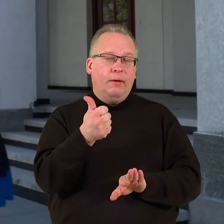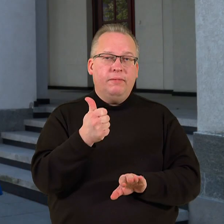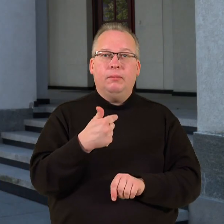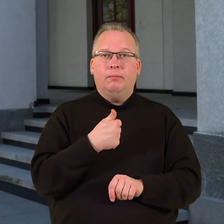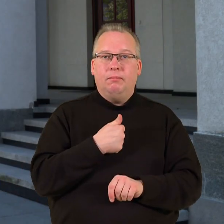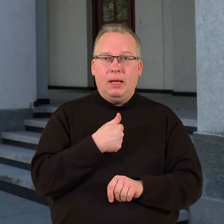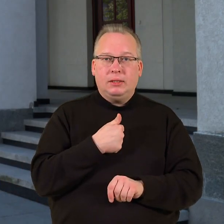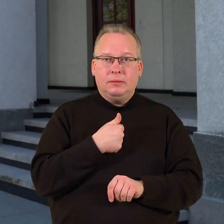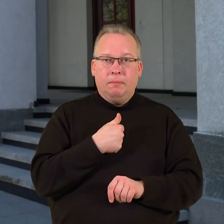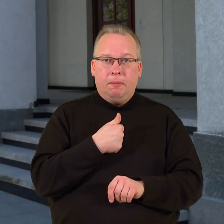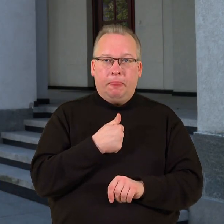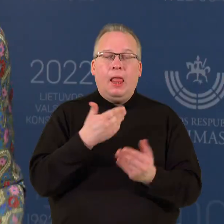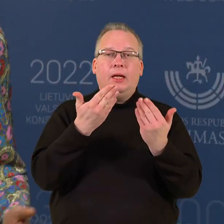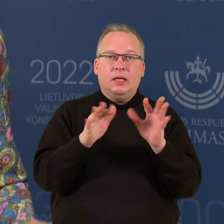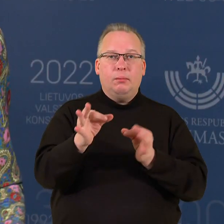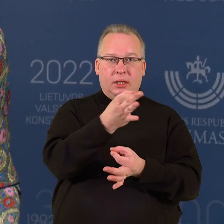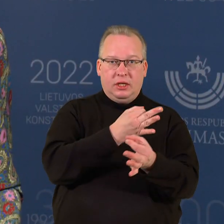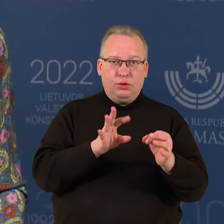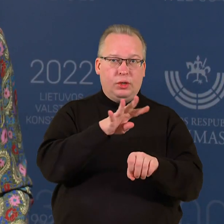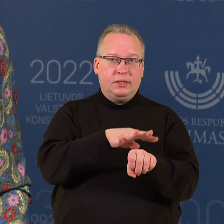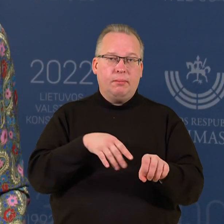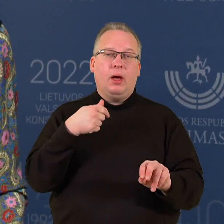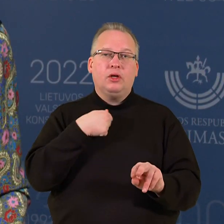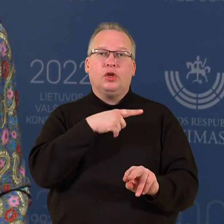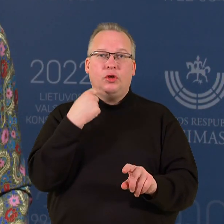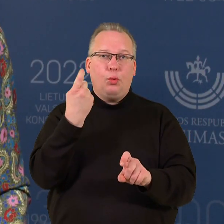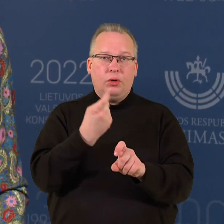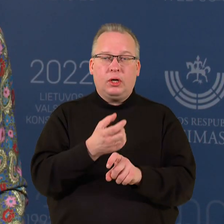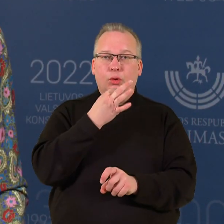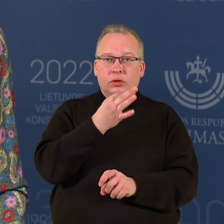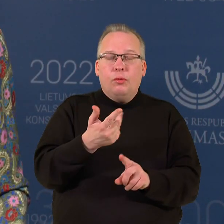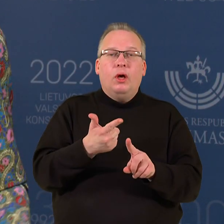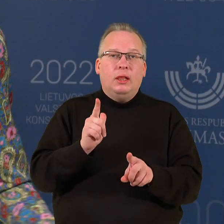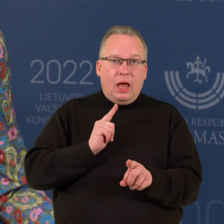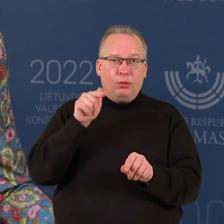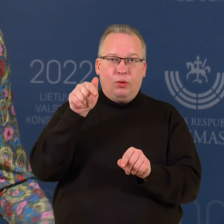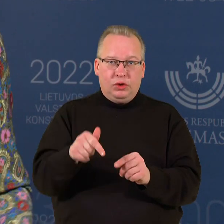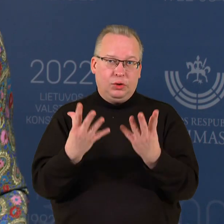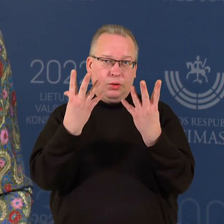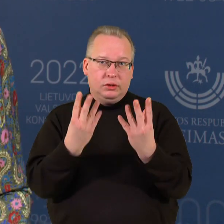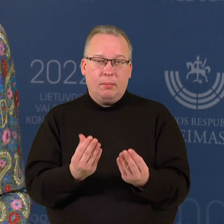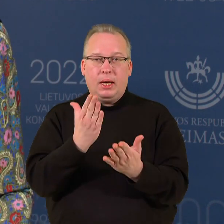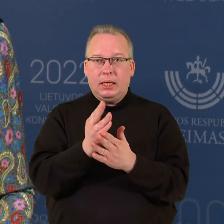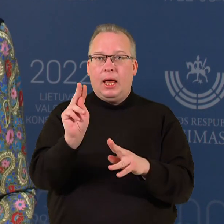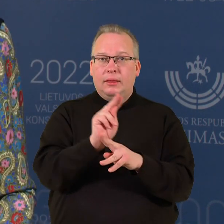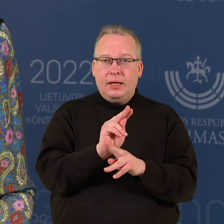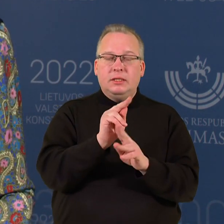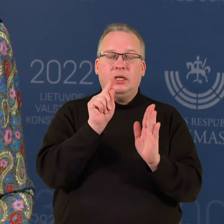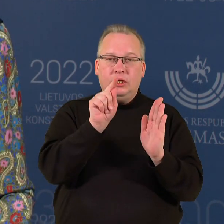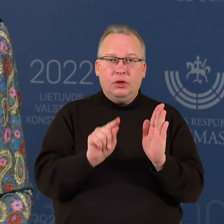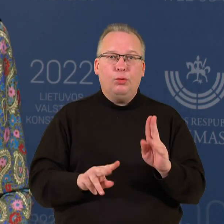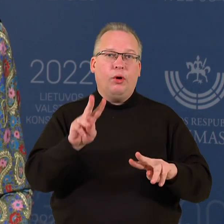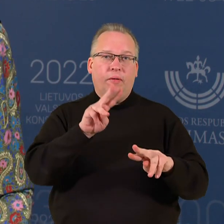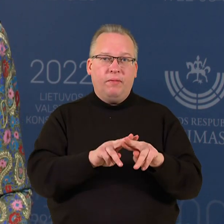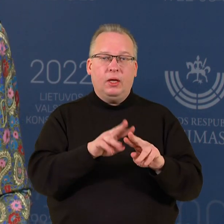pagaliu atversime diskusiją Seime. Aš pati nekartą esu sakiusi, kad tikrai laukiu to momento. Yra taisytinų galbūt vietų, bet